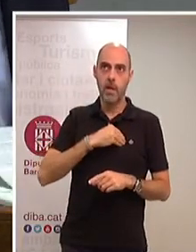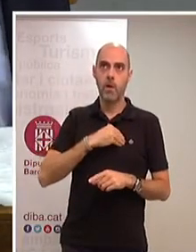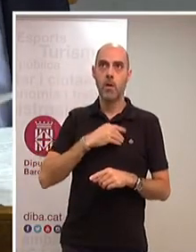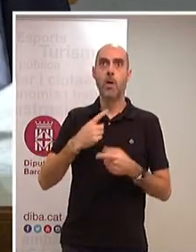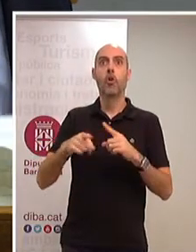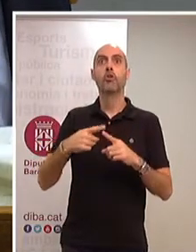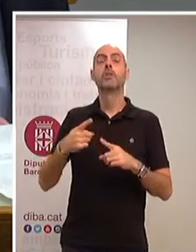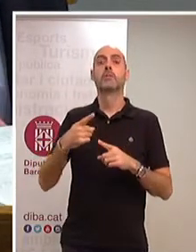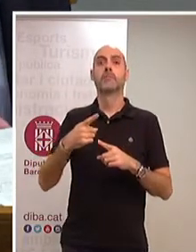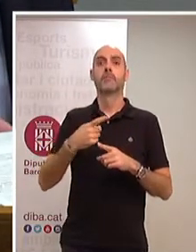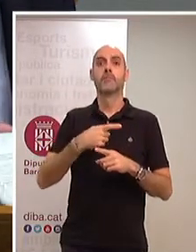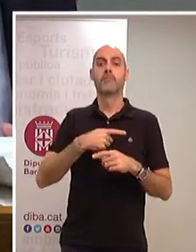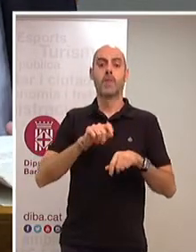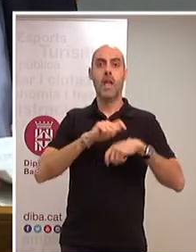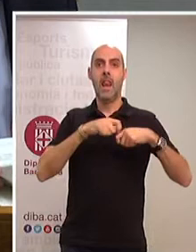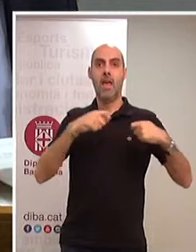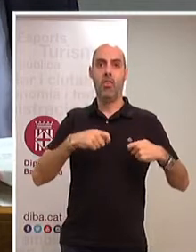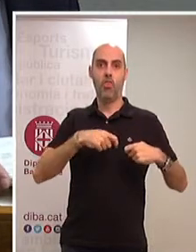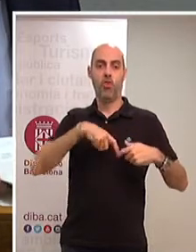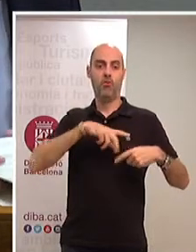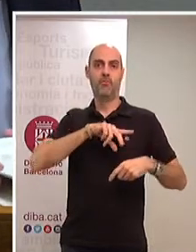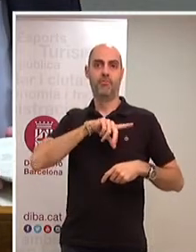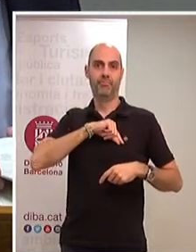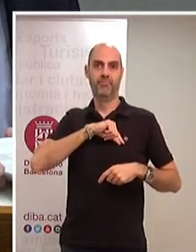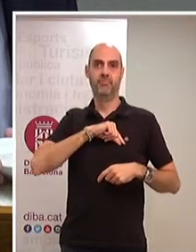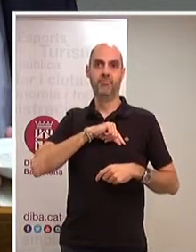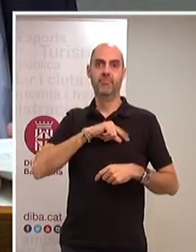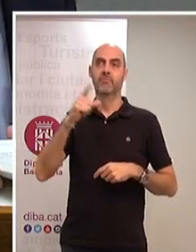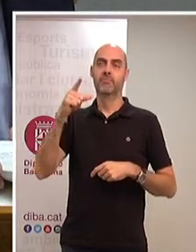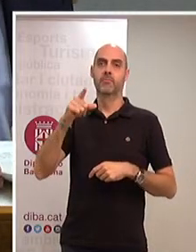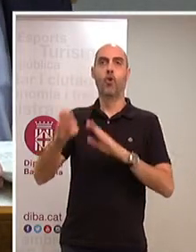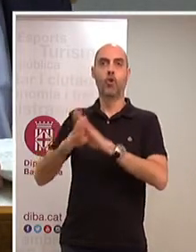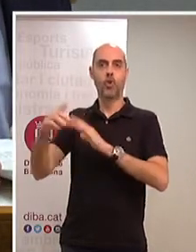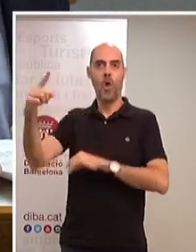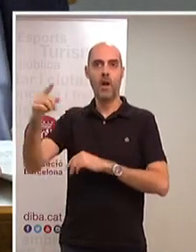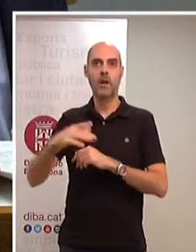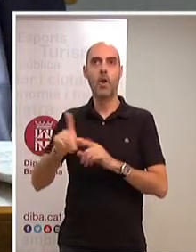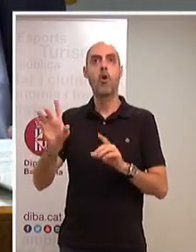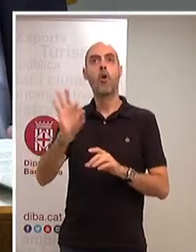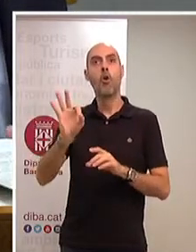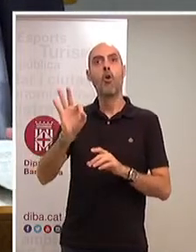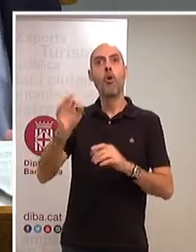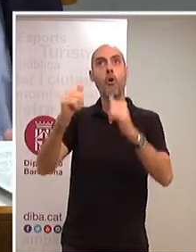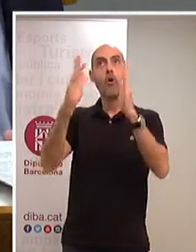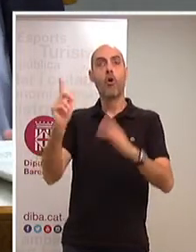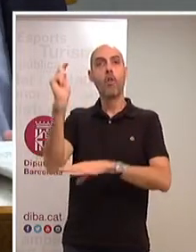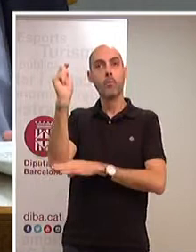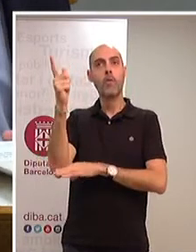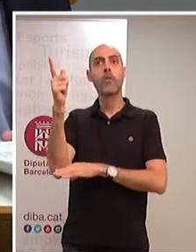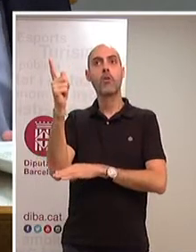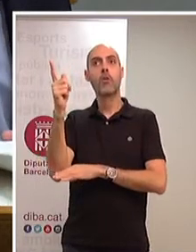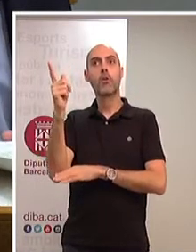balcó de Can Serra i que aquesta Diputació hagi entrat a formar part de l'AMI